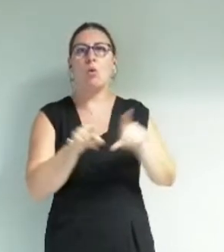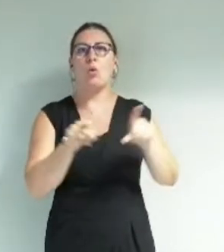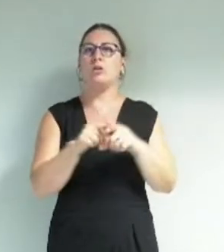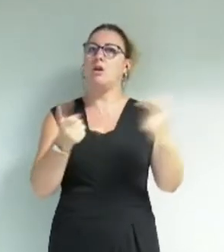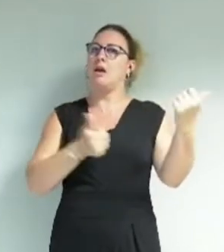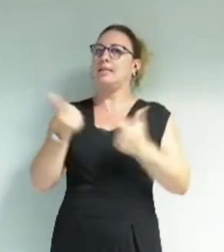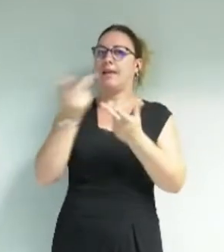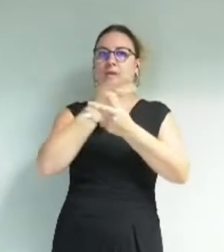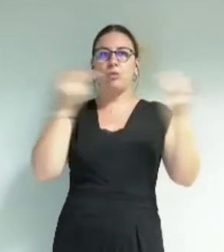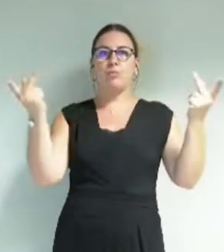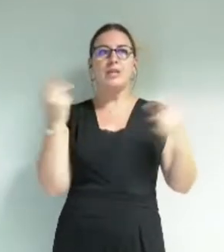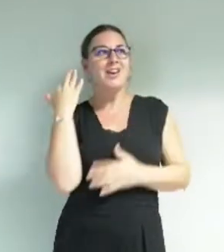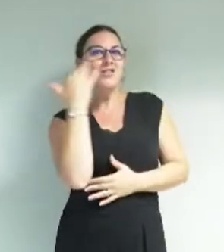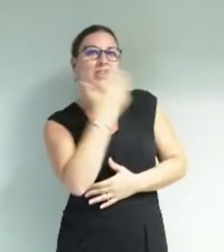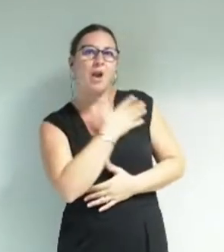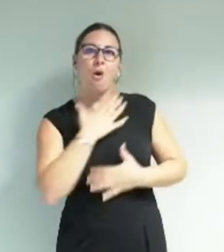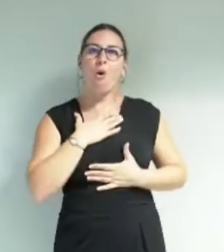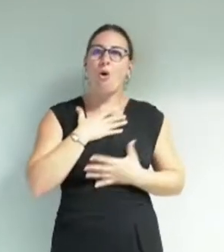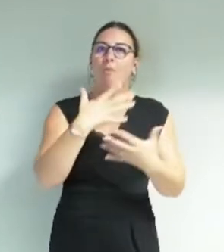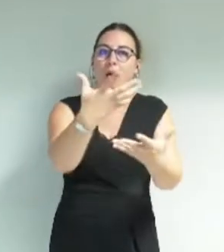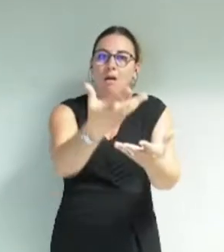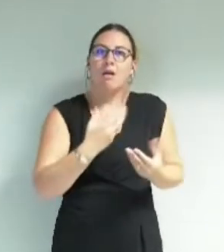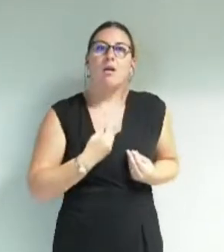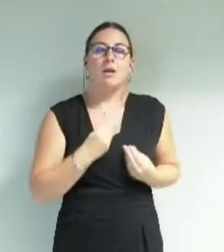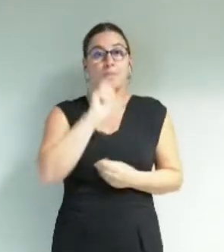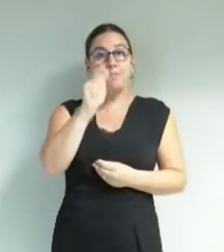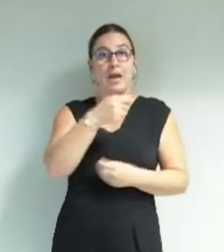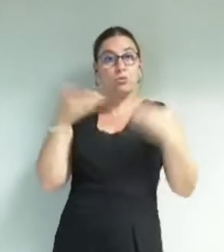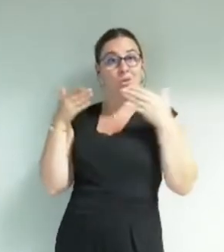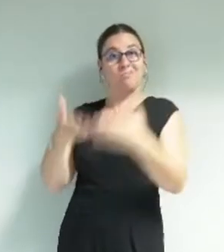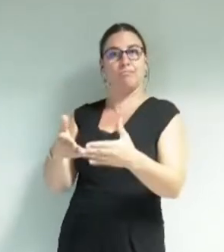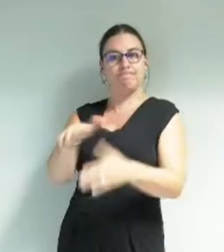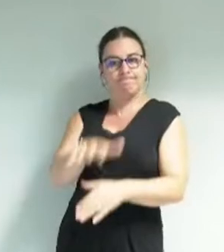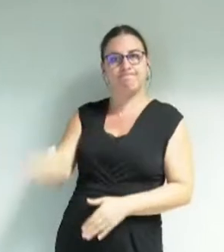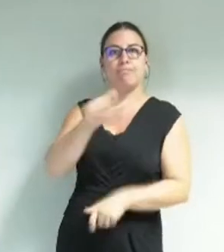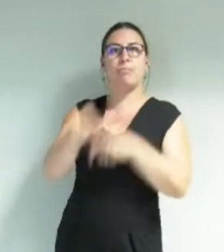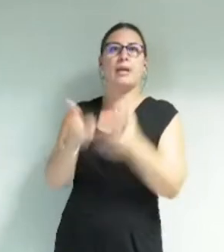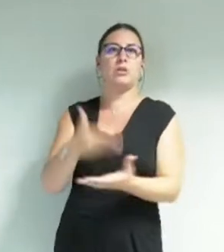public accueillant et bien entendu, en premier lieu, à l'égard des publics en situation de handicap.